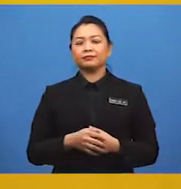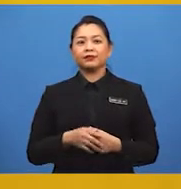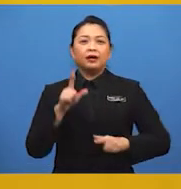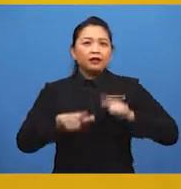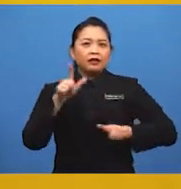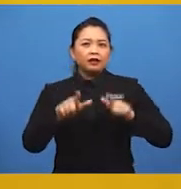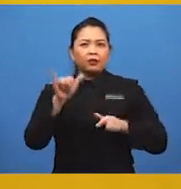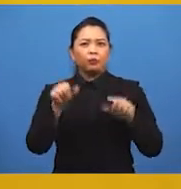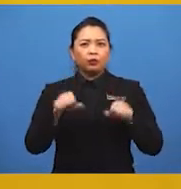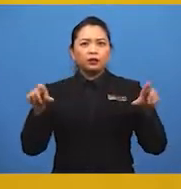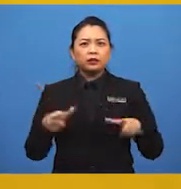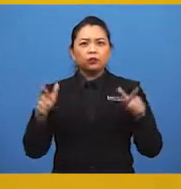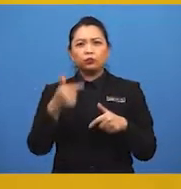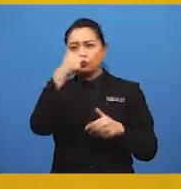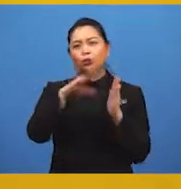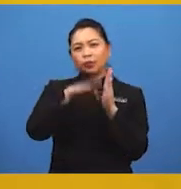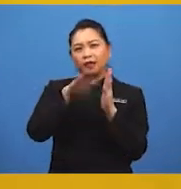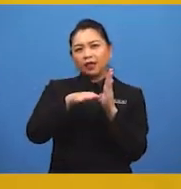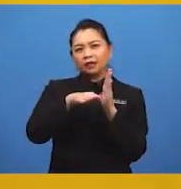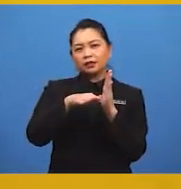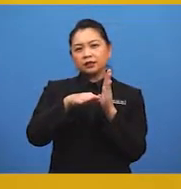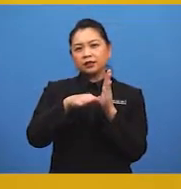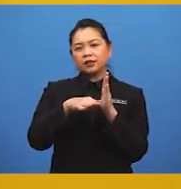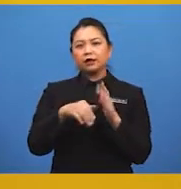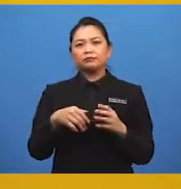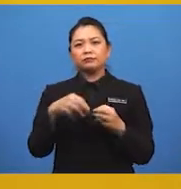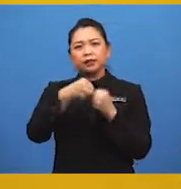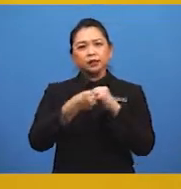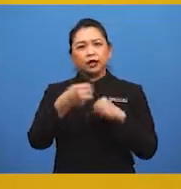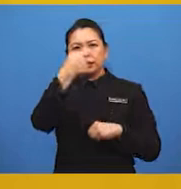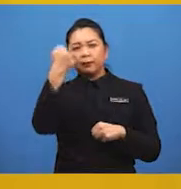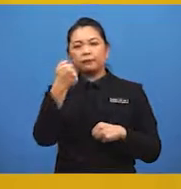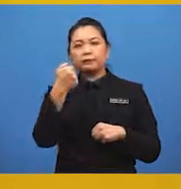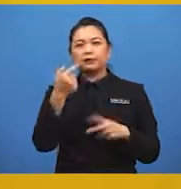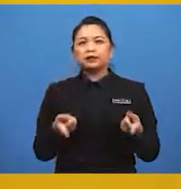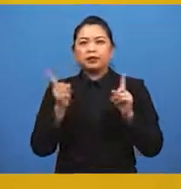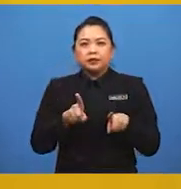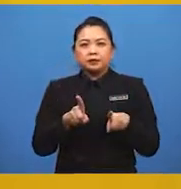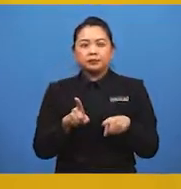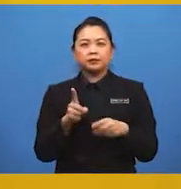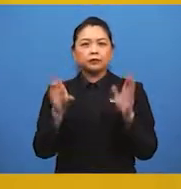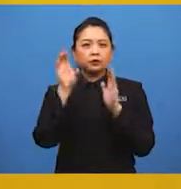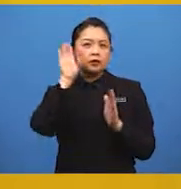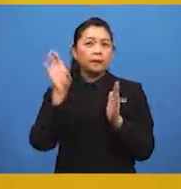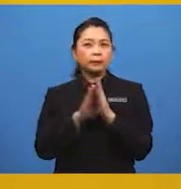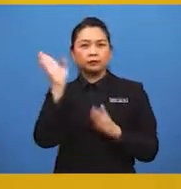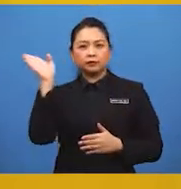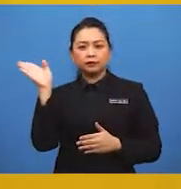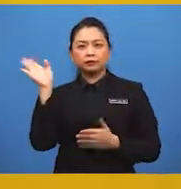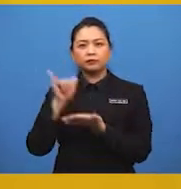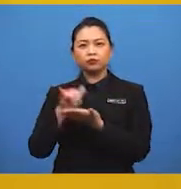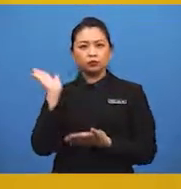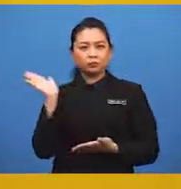langkah yang boleh dilakukan untuk mengurangkan risiko akibat fenomena seperti foto